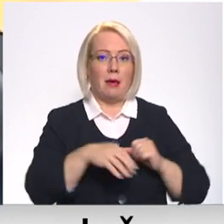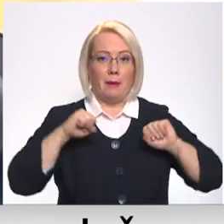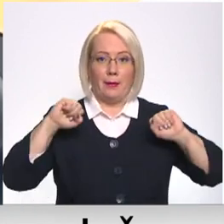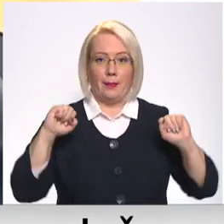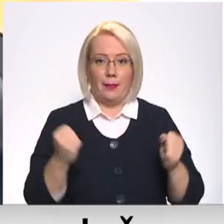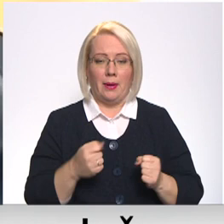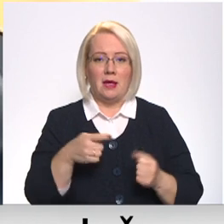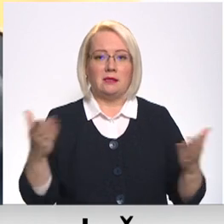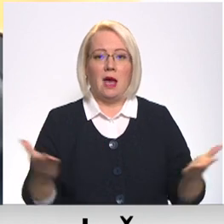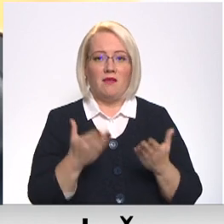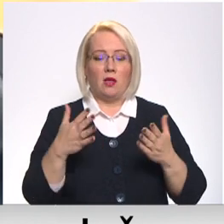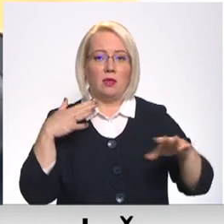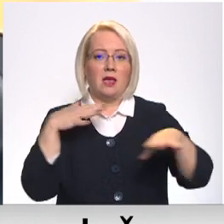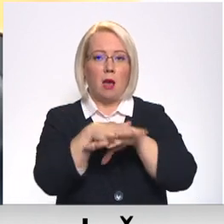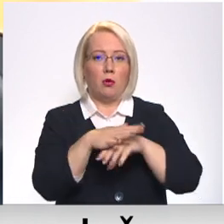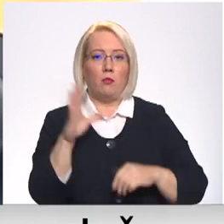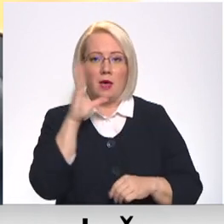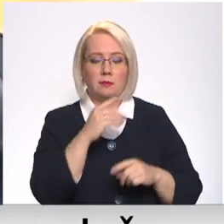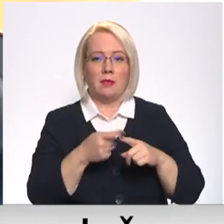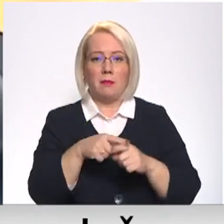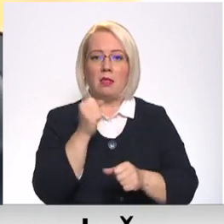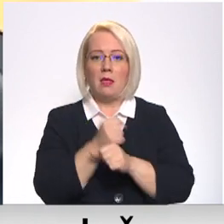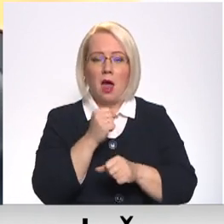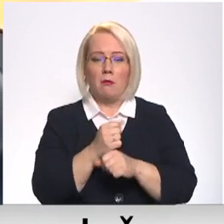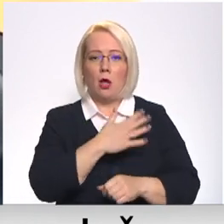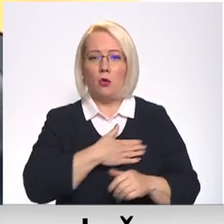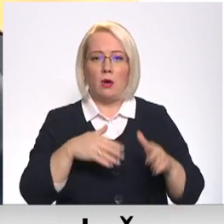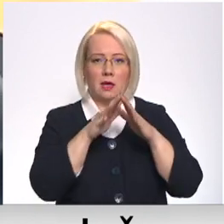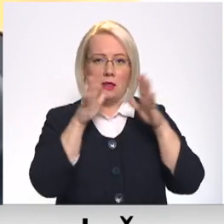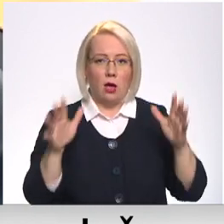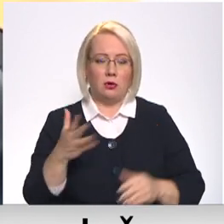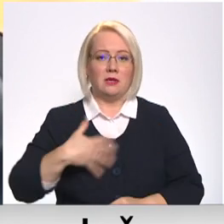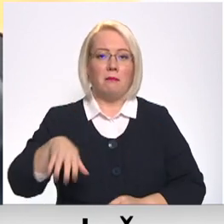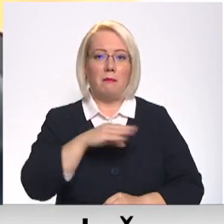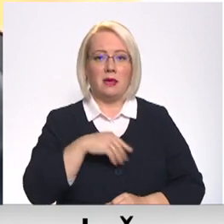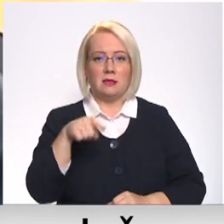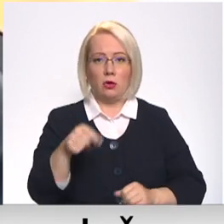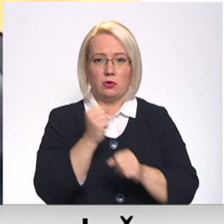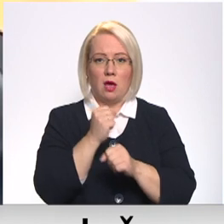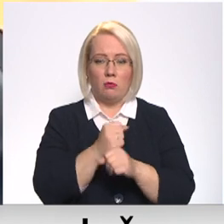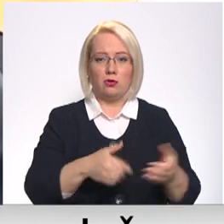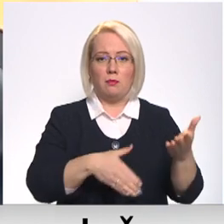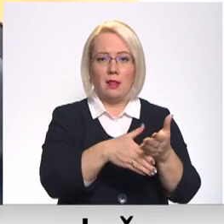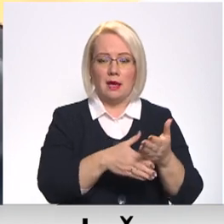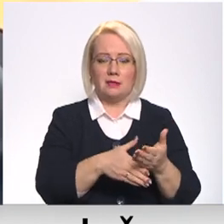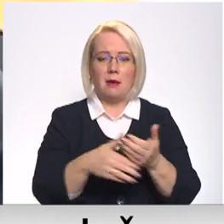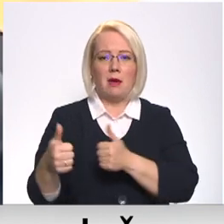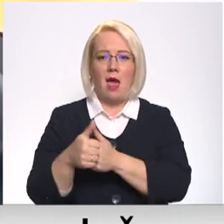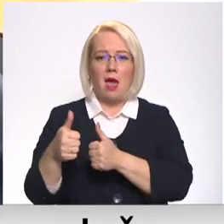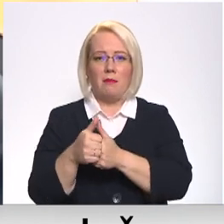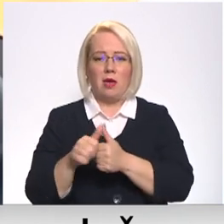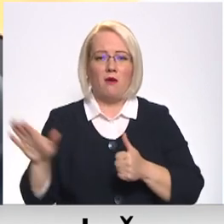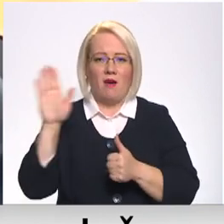viņiem tas atvieglot iebrukumu iespējas. Tāpēc darba vēl ir ļoti daudz, jo mēs šajos darbos palīdzam arī kaimiņu kopienai, kam